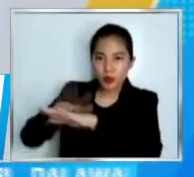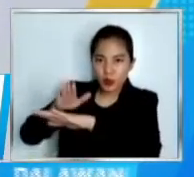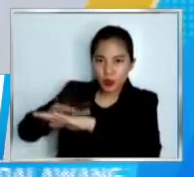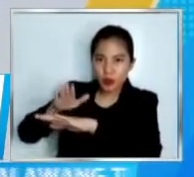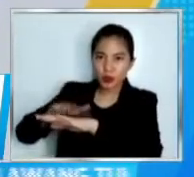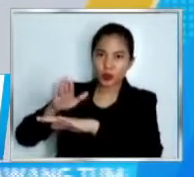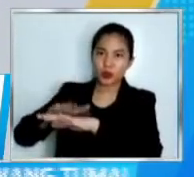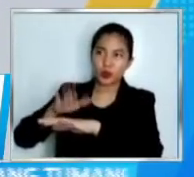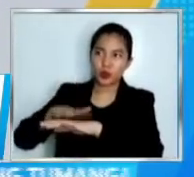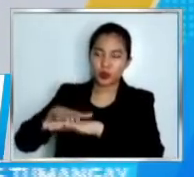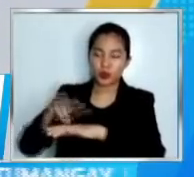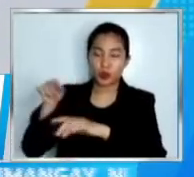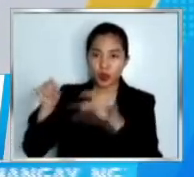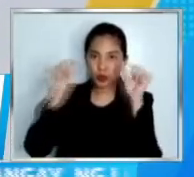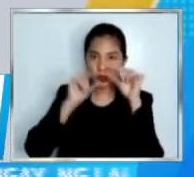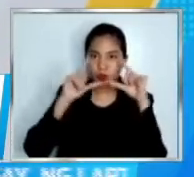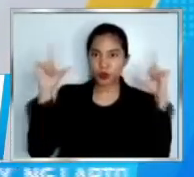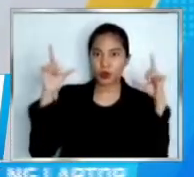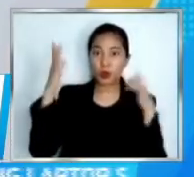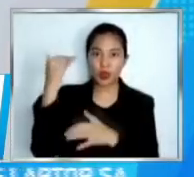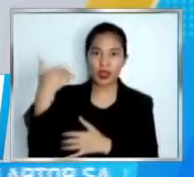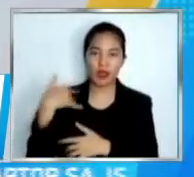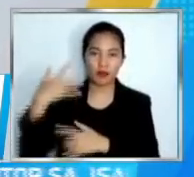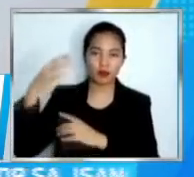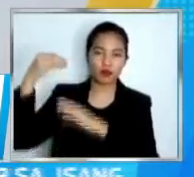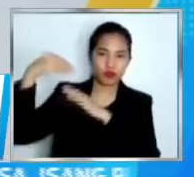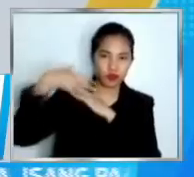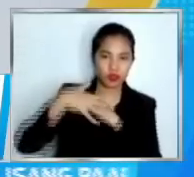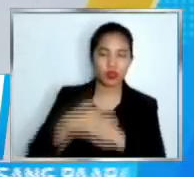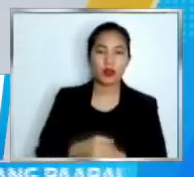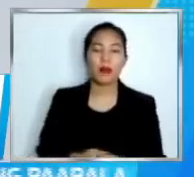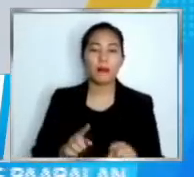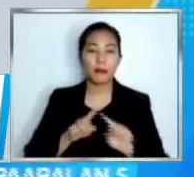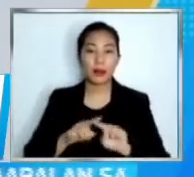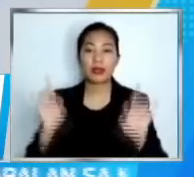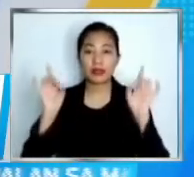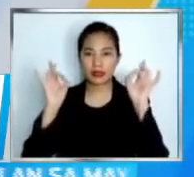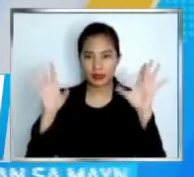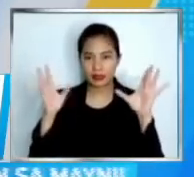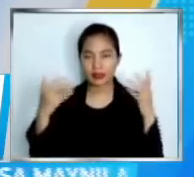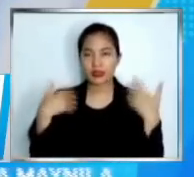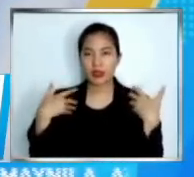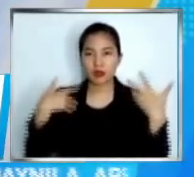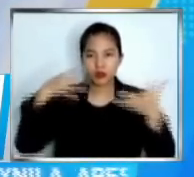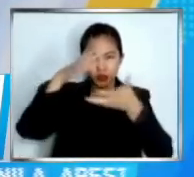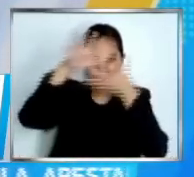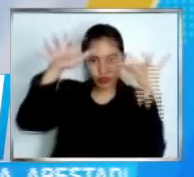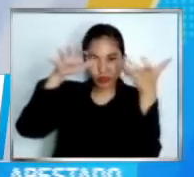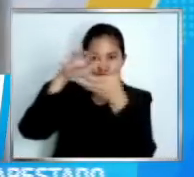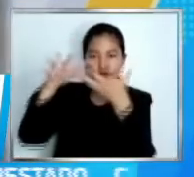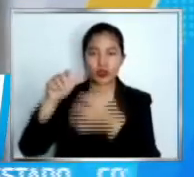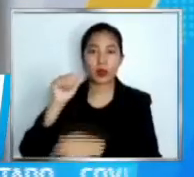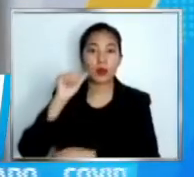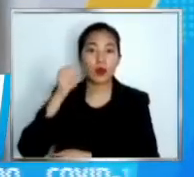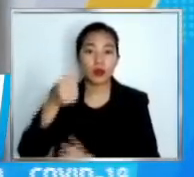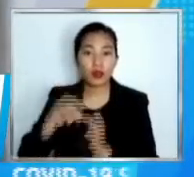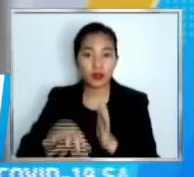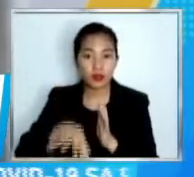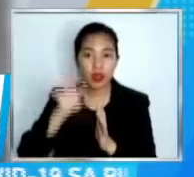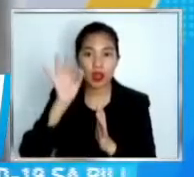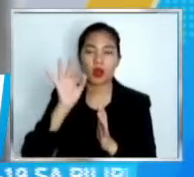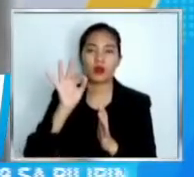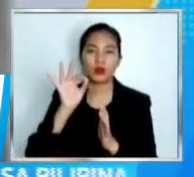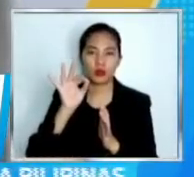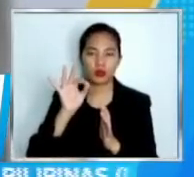Pinilit silang iligtas ng mga batang amo pero lubhanang mapanganib at makapal na ang usok. Kinabukasan na nakita ang kanila mga bangkay.